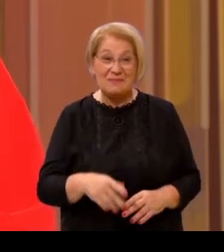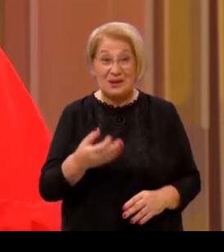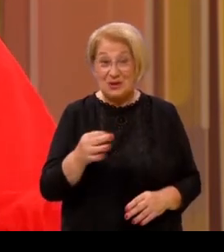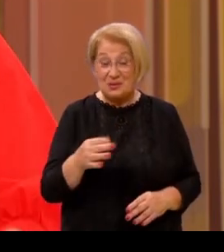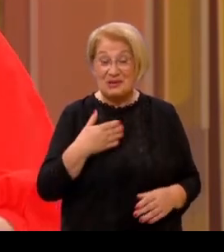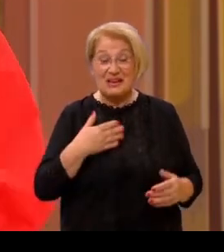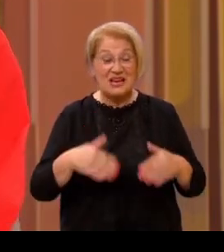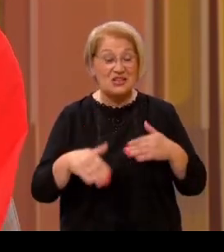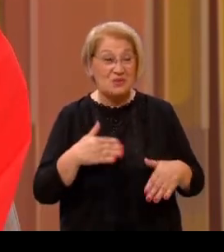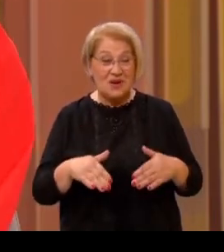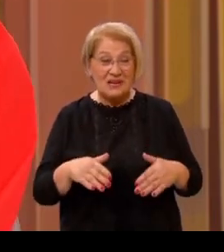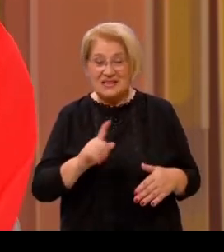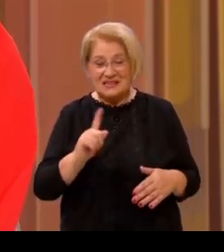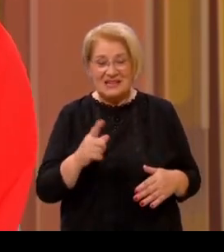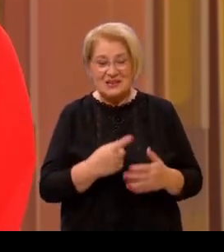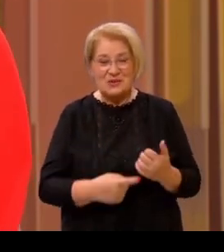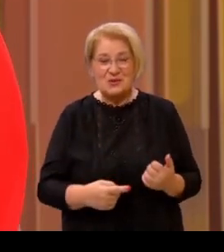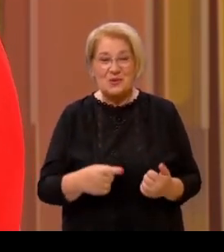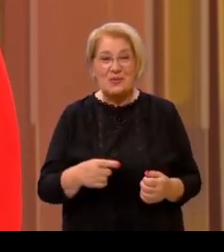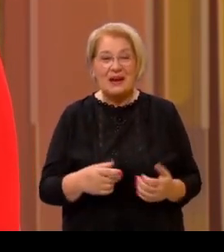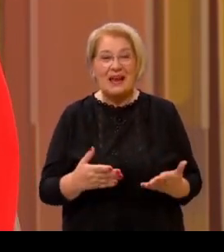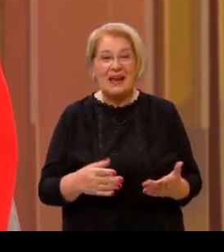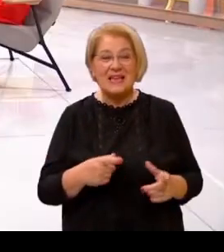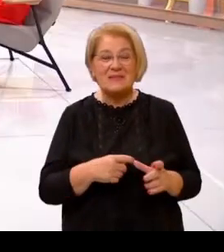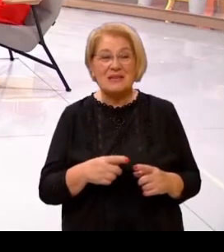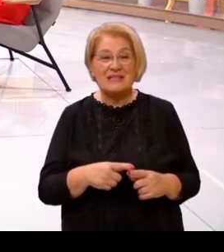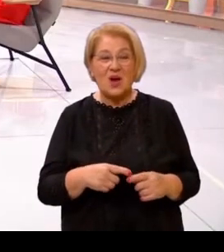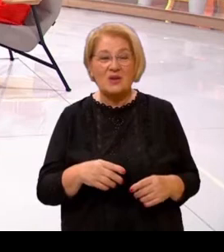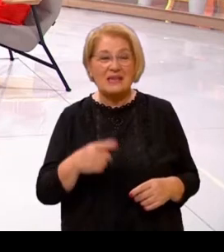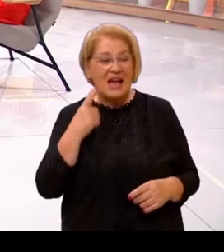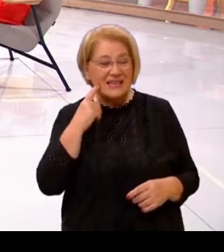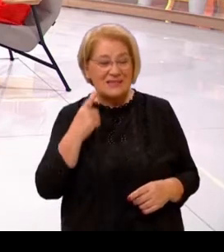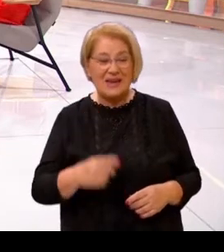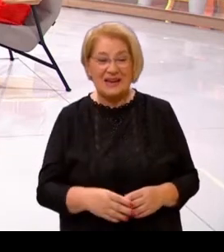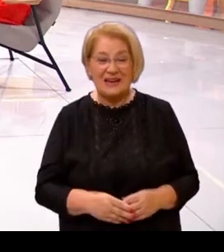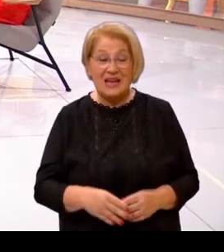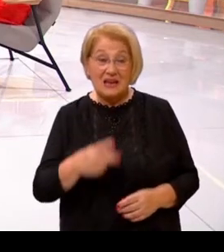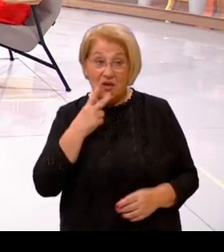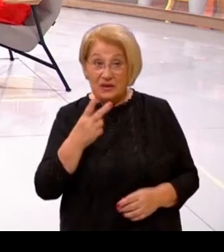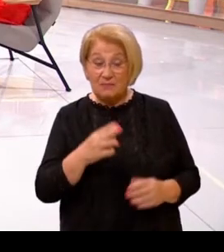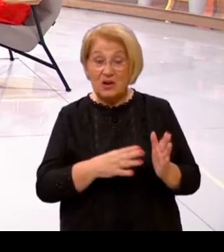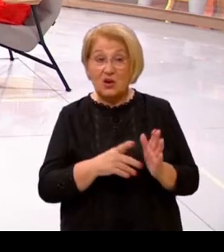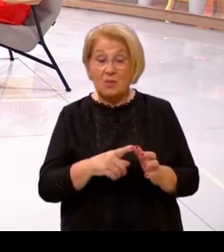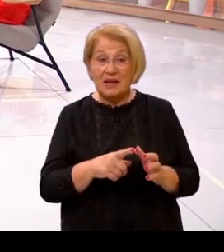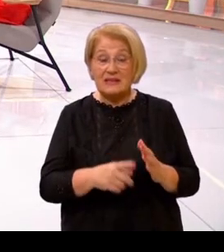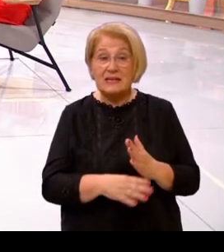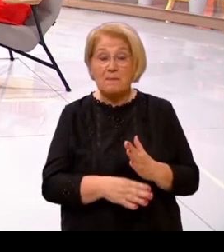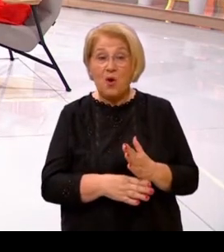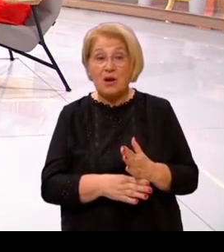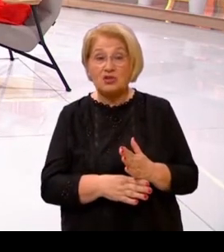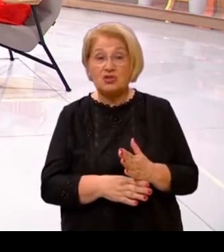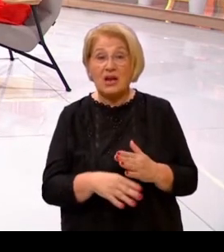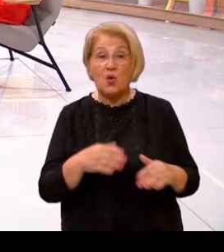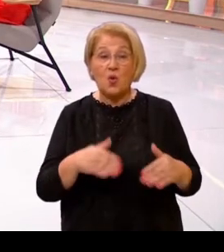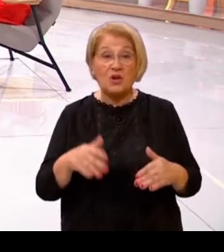naši umirovljenici nisu izgubili smisao za humor. Gospodine Knežević, evo vidjeli smo kako matica pomaže konkretno svojim umirovljenicima.